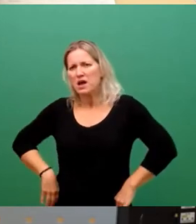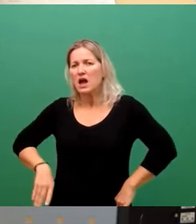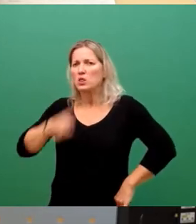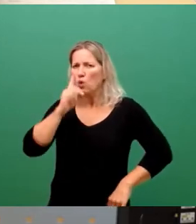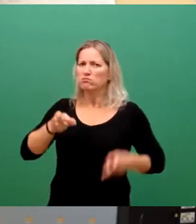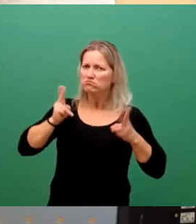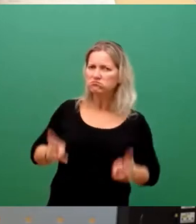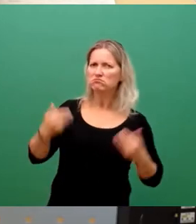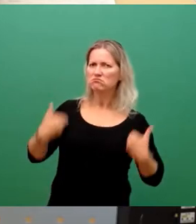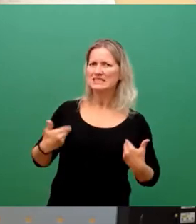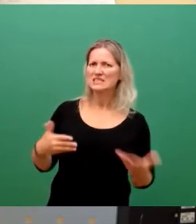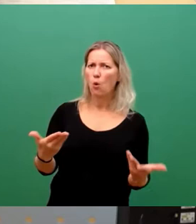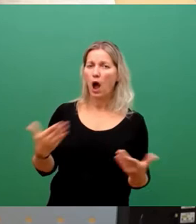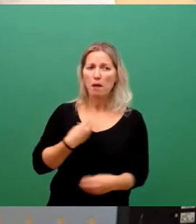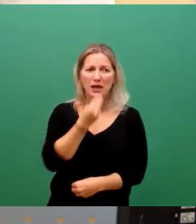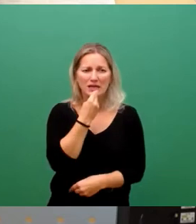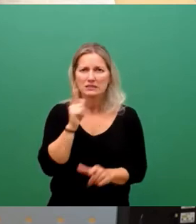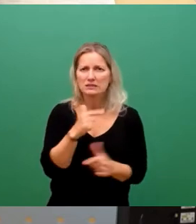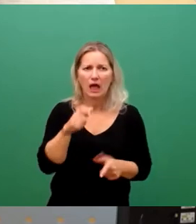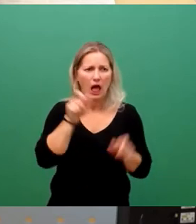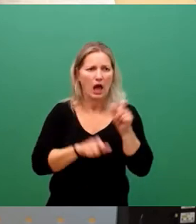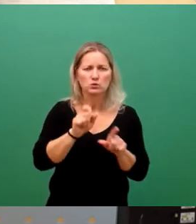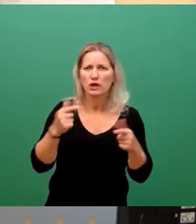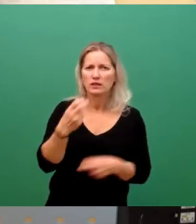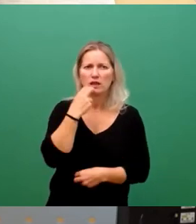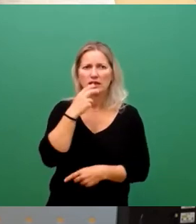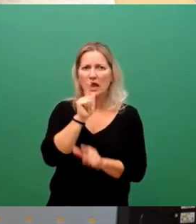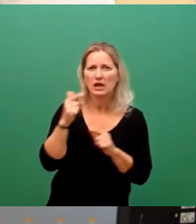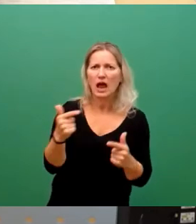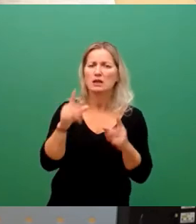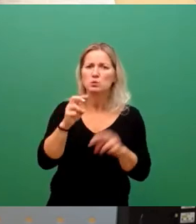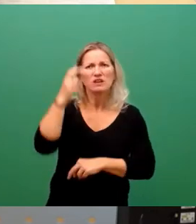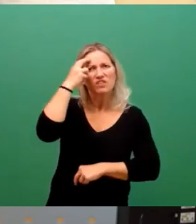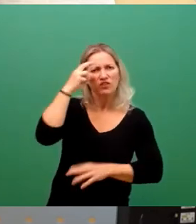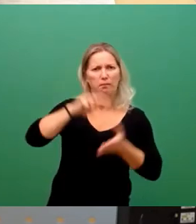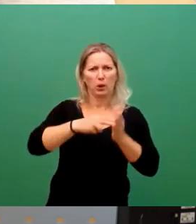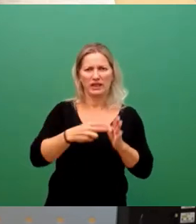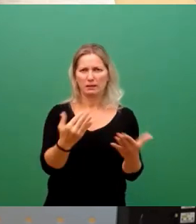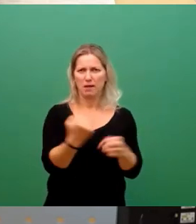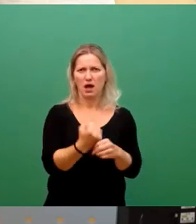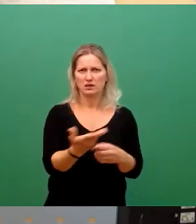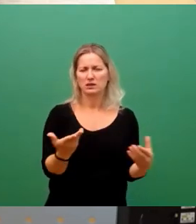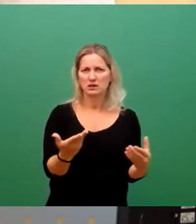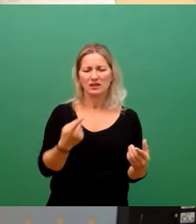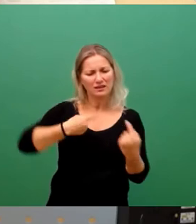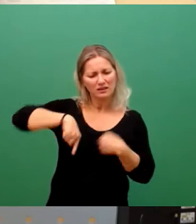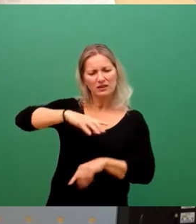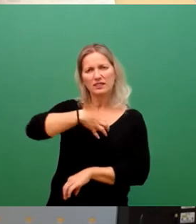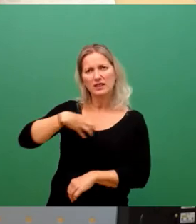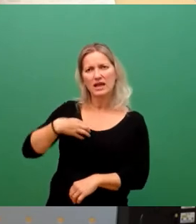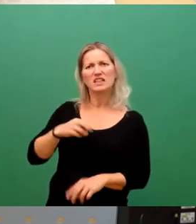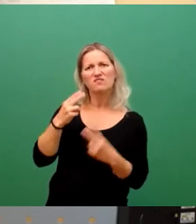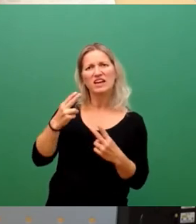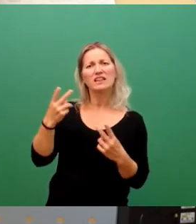Aber wenn ich nichts zu essen habe, wenn ich nicht heizen kann, wenn ich keine Energie habe, dann muss ich eine vernünftige Politik betreiben. Und wir Dresdner sollten dafür sorgen, mit unseren